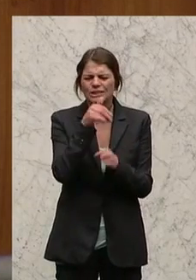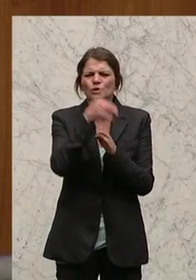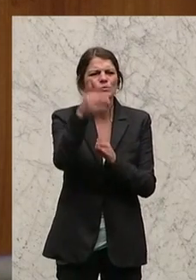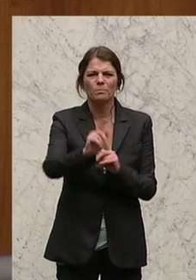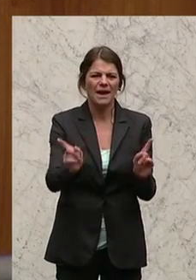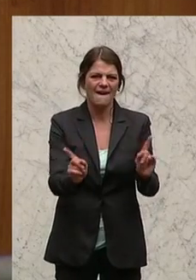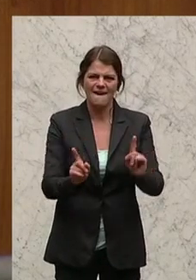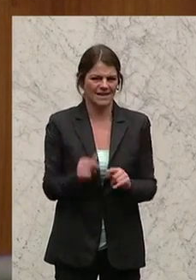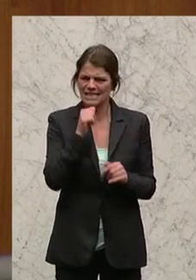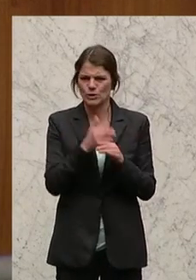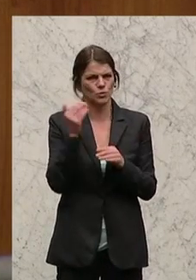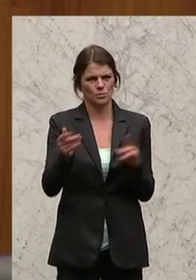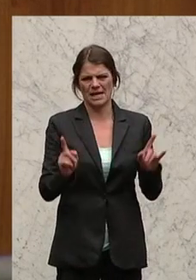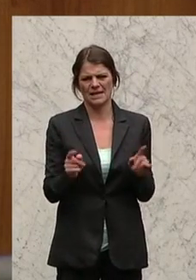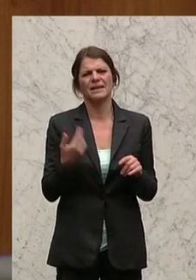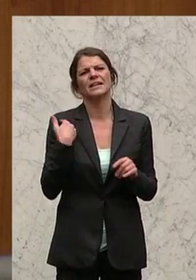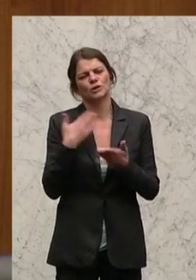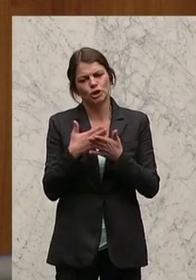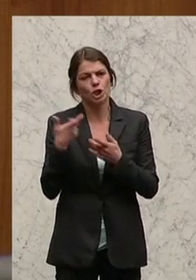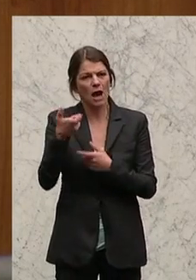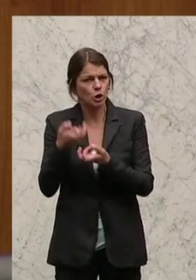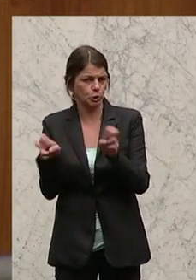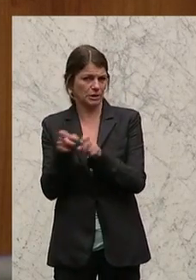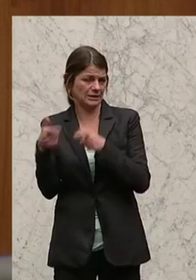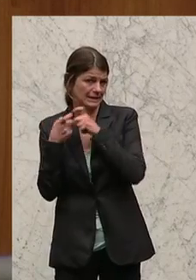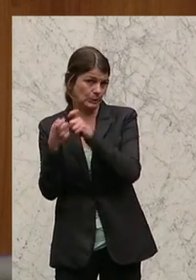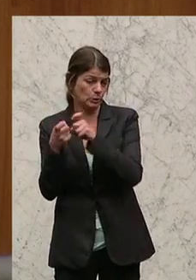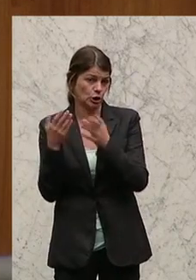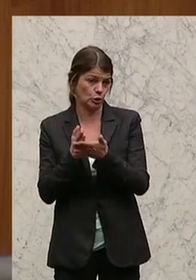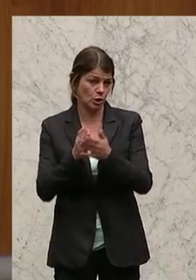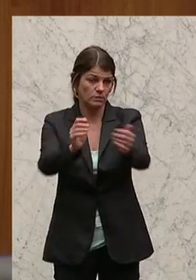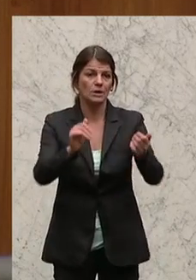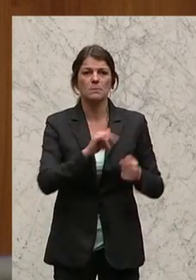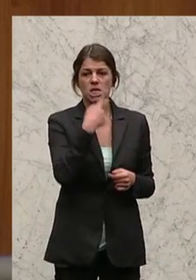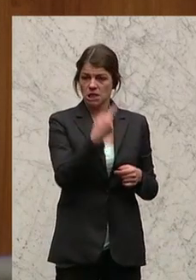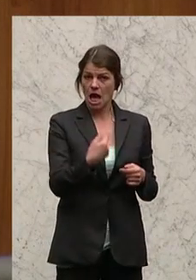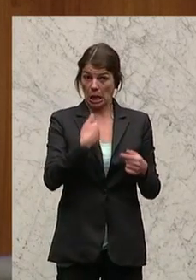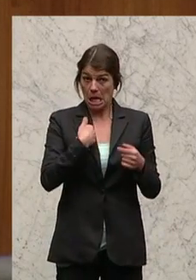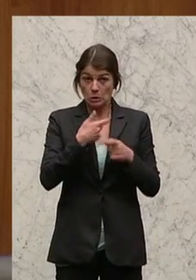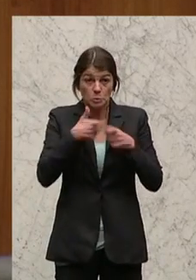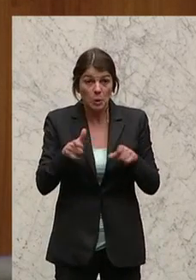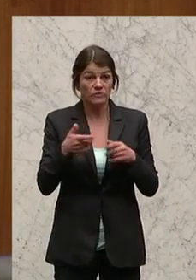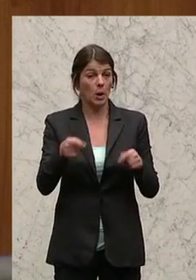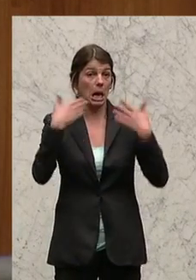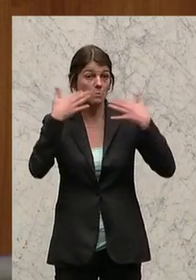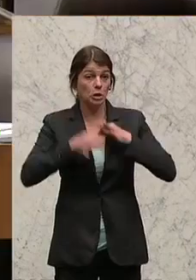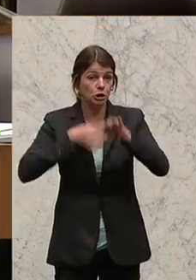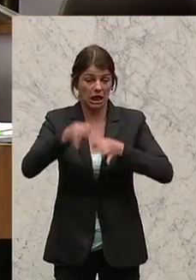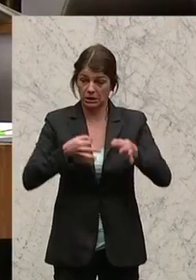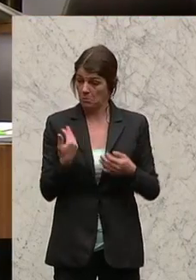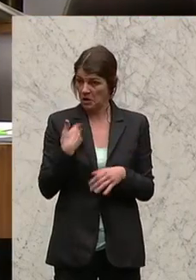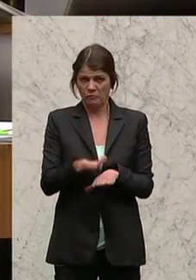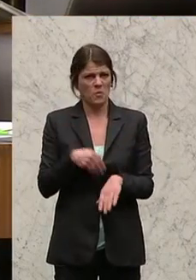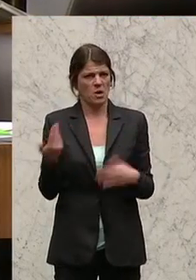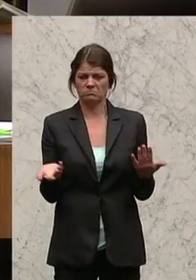so spät. Und wir diskutieren das ja im Ausschuss auch immer. Sie machen immer mich für die Klimastrategie verantwortlich. Ich finde das eigentlich